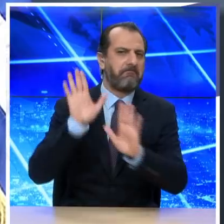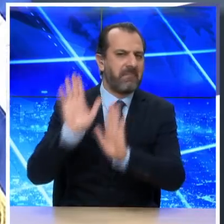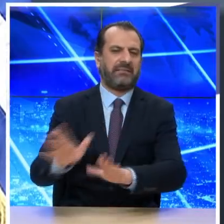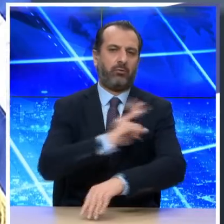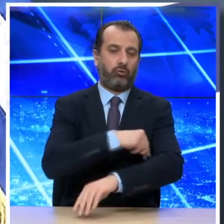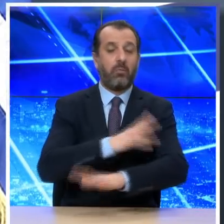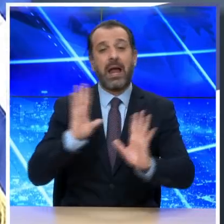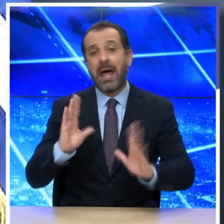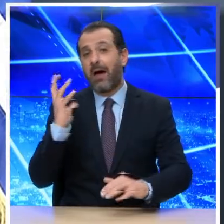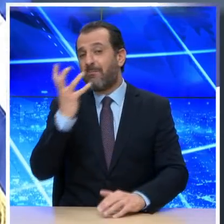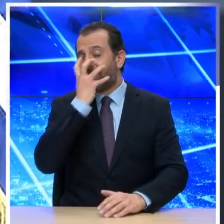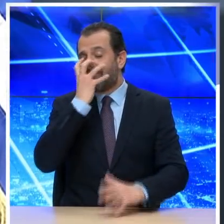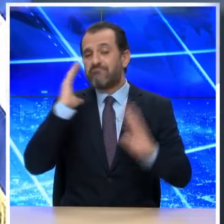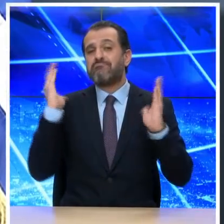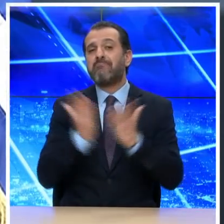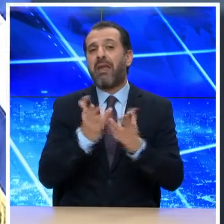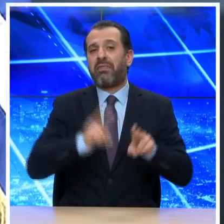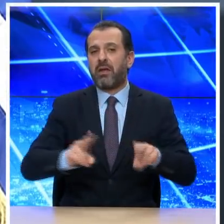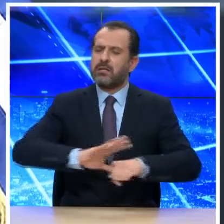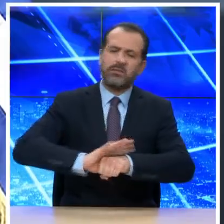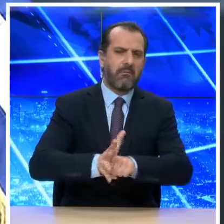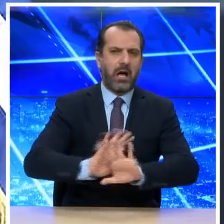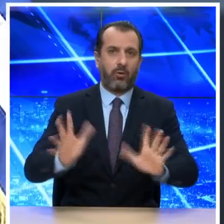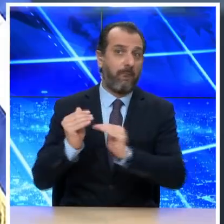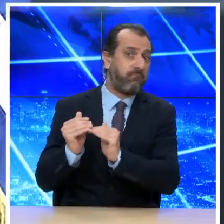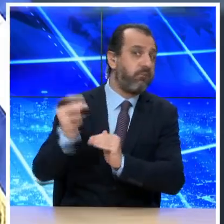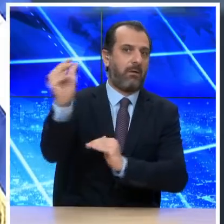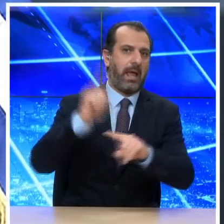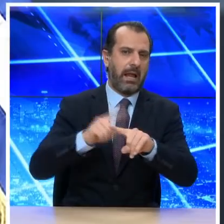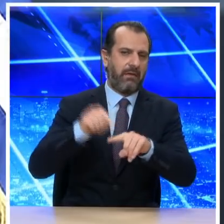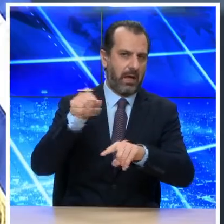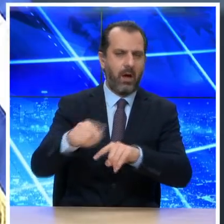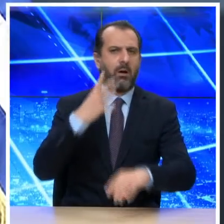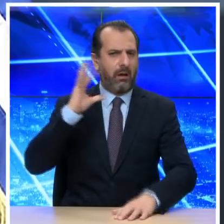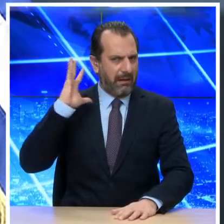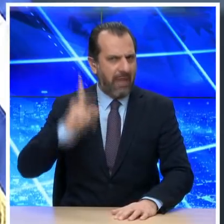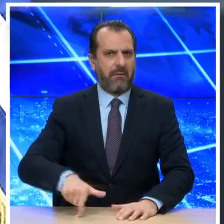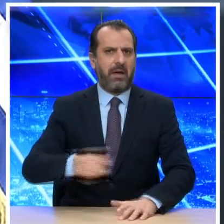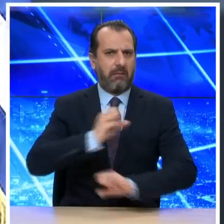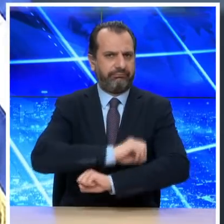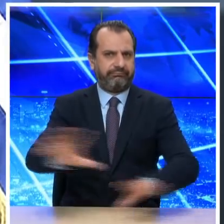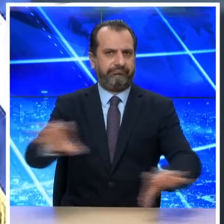γεμάτες ιδιαίτερα στη Βόρεια Ελλάδα και αυτό άλλωστε το ακούτε και κάθε μέρα από τις ανακοινώσεις του ΕΟΔΗ.